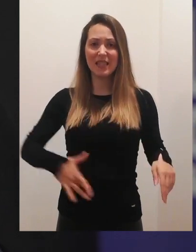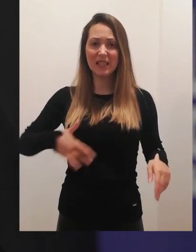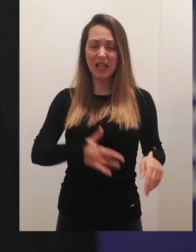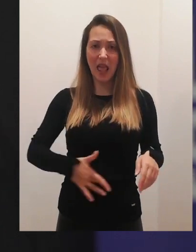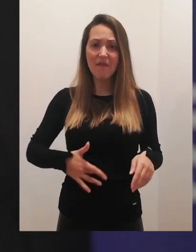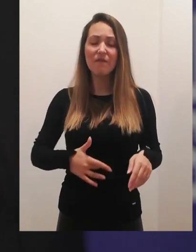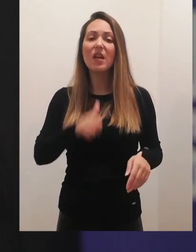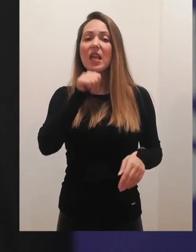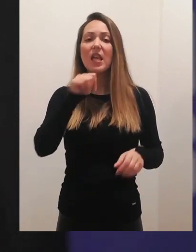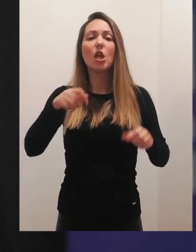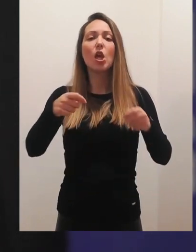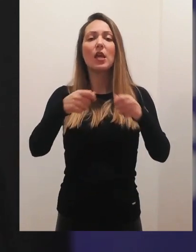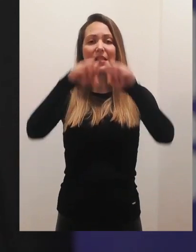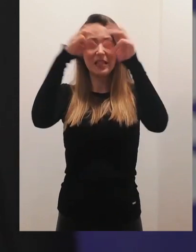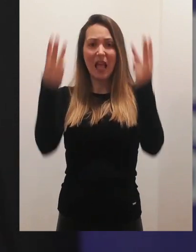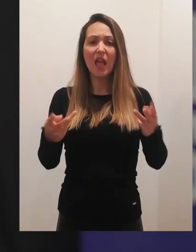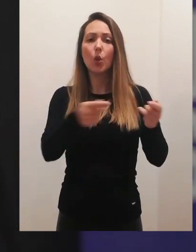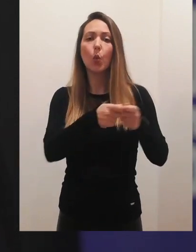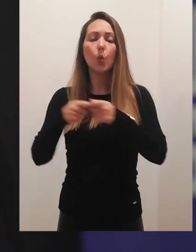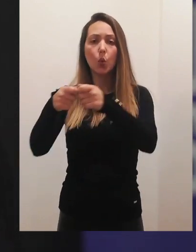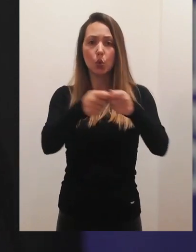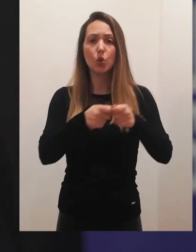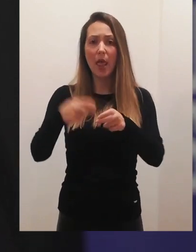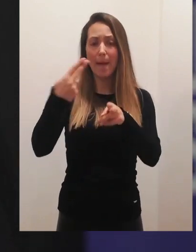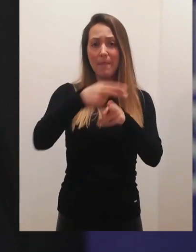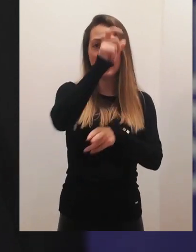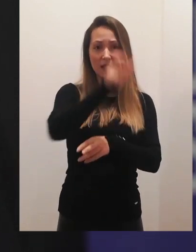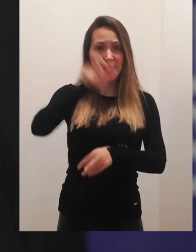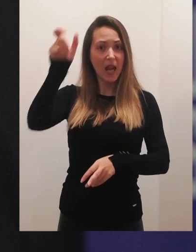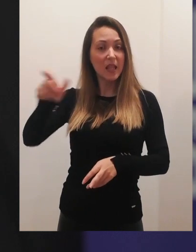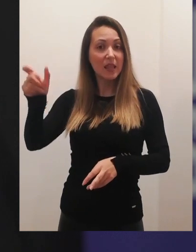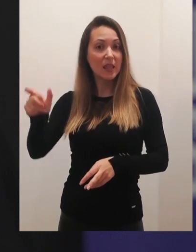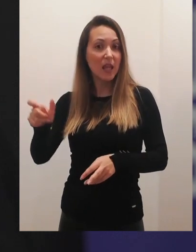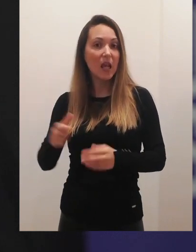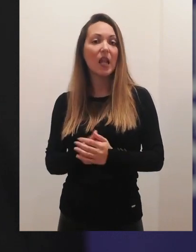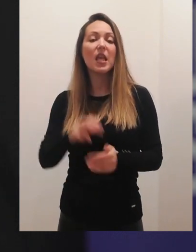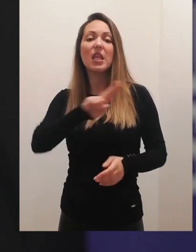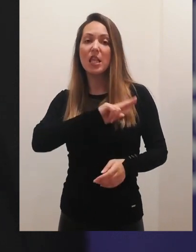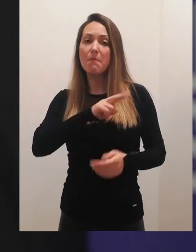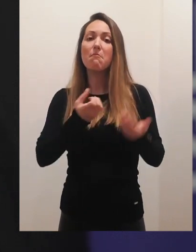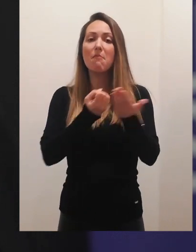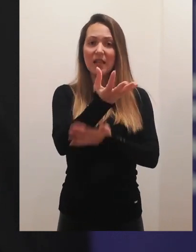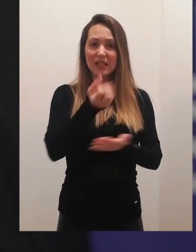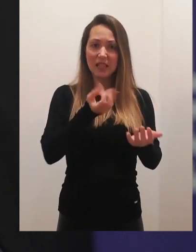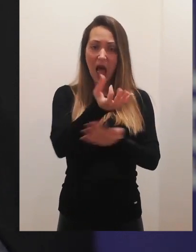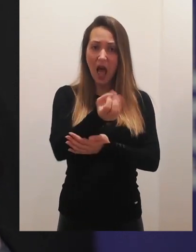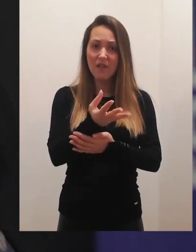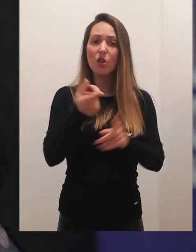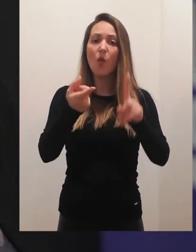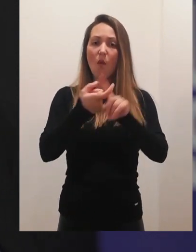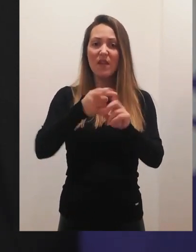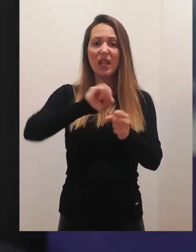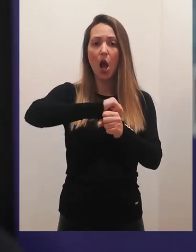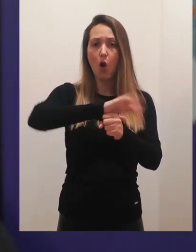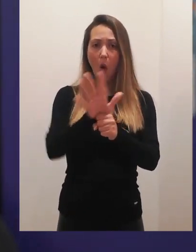bolesti iz Srbije i na sajtu Udruženja pacijenata, znači ukoks.rs. Mi smo priredili jedan dokument na tri strane